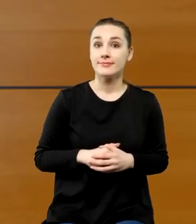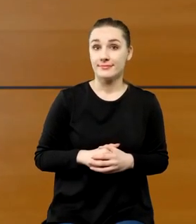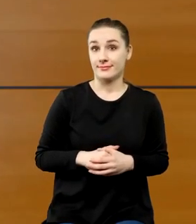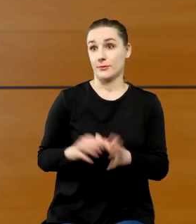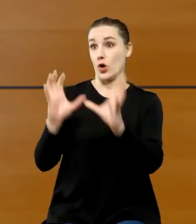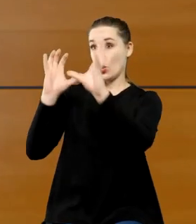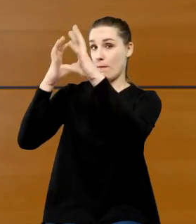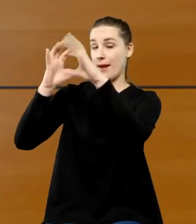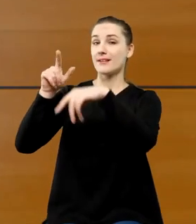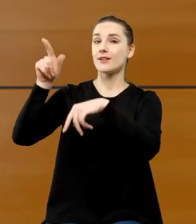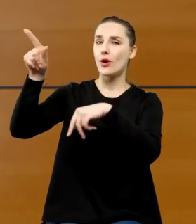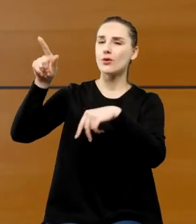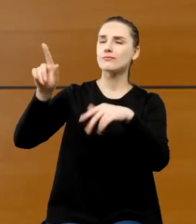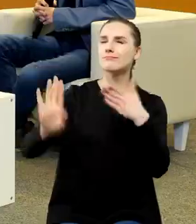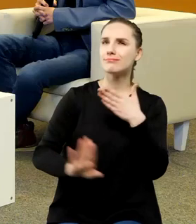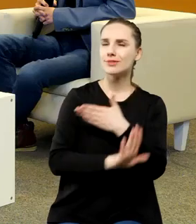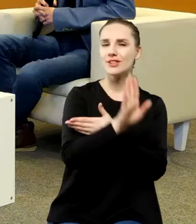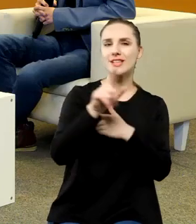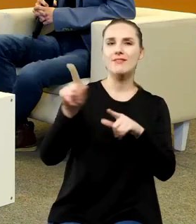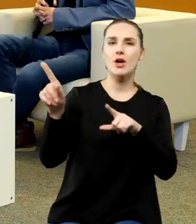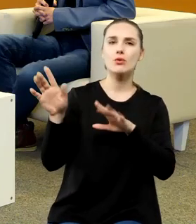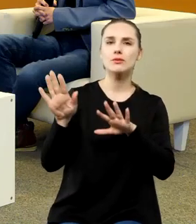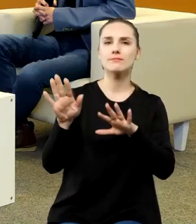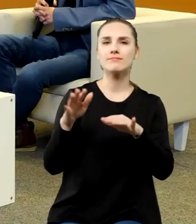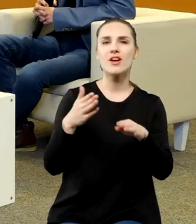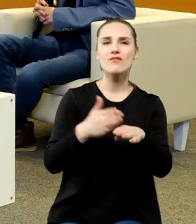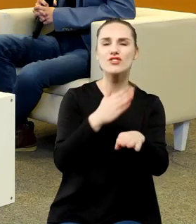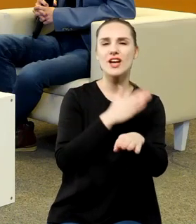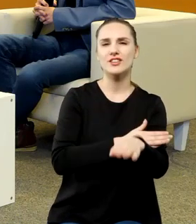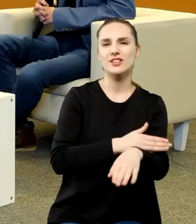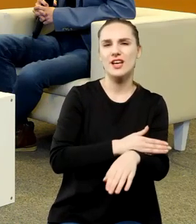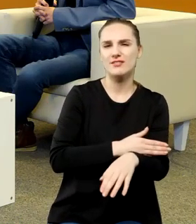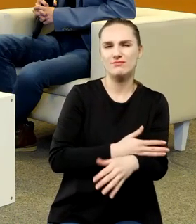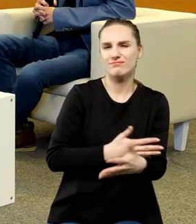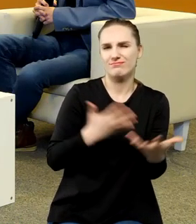jak i tego, który rozwiał mroki wcześniejsze,